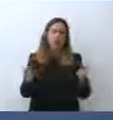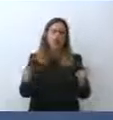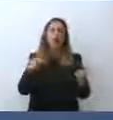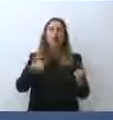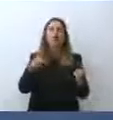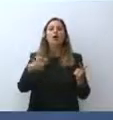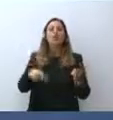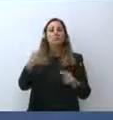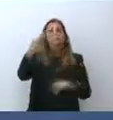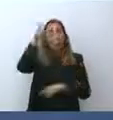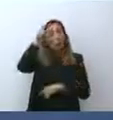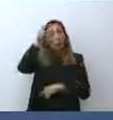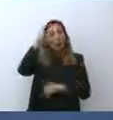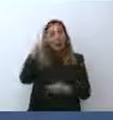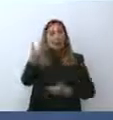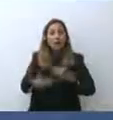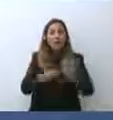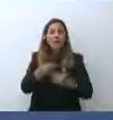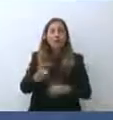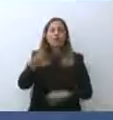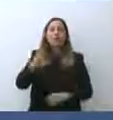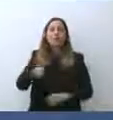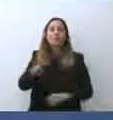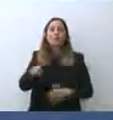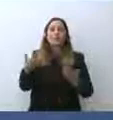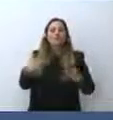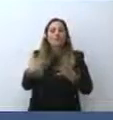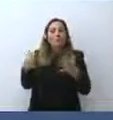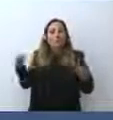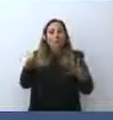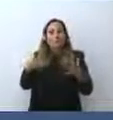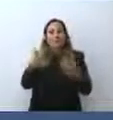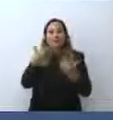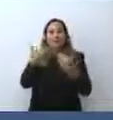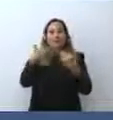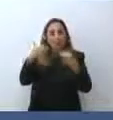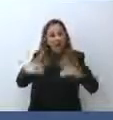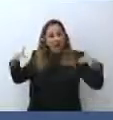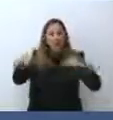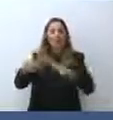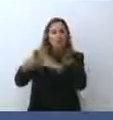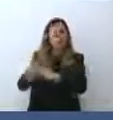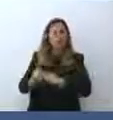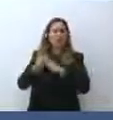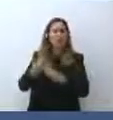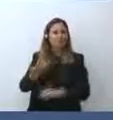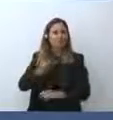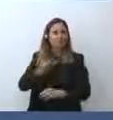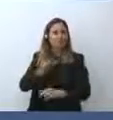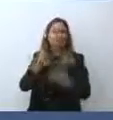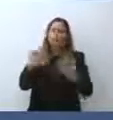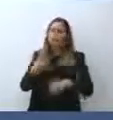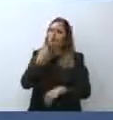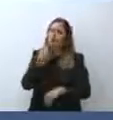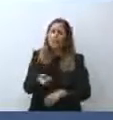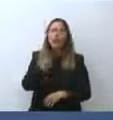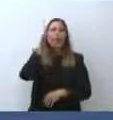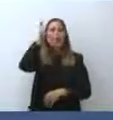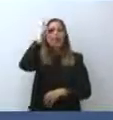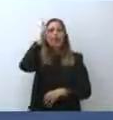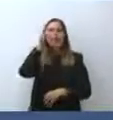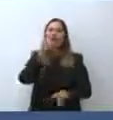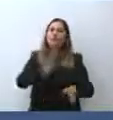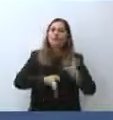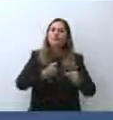lo vuole. Quindi, l'ho detto tante volte questo, il destino di questo governo, l'orizzonte del governo, la vita del governo, sono